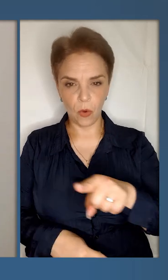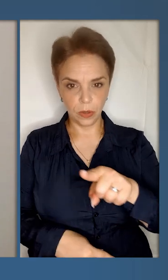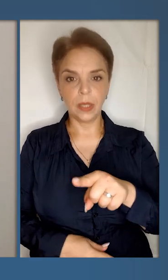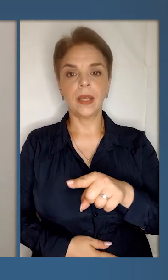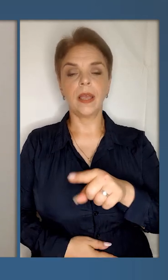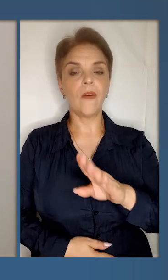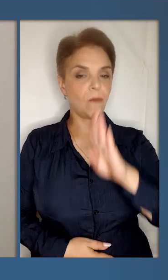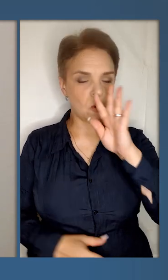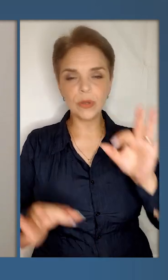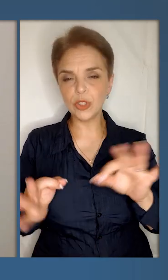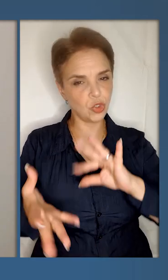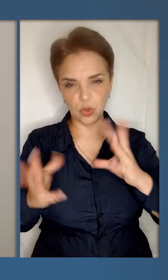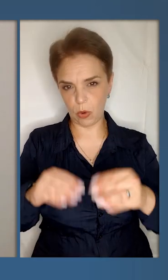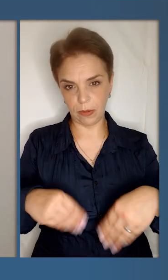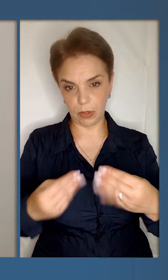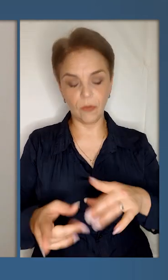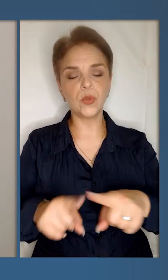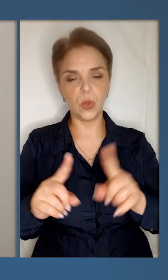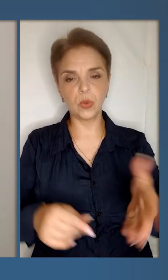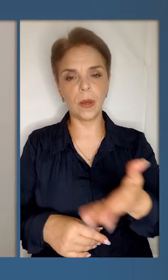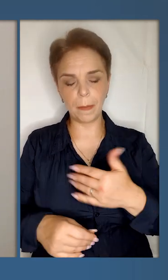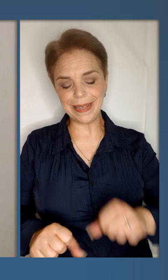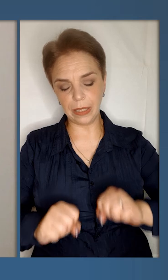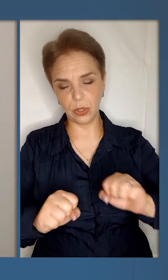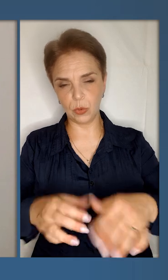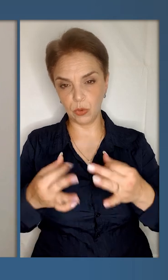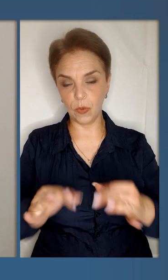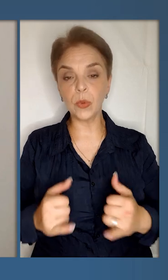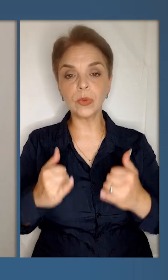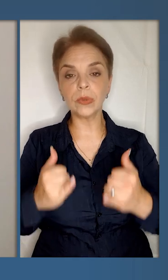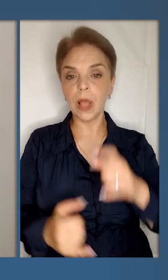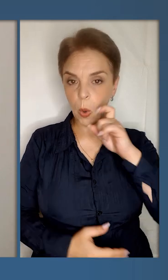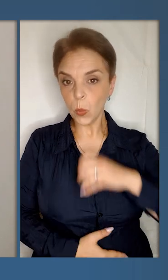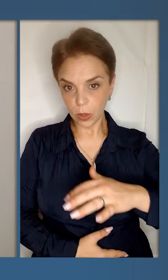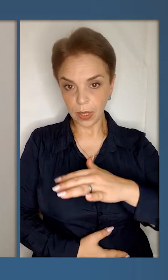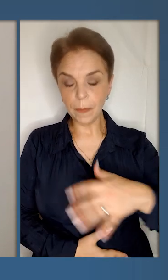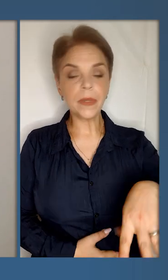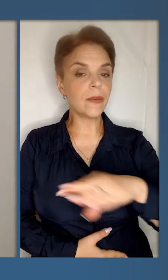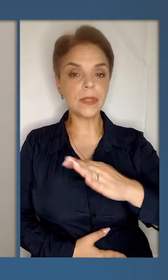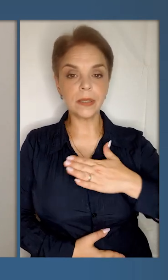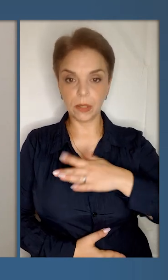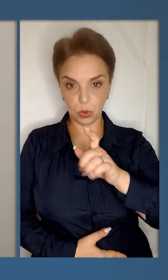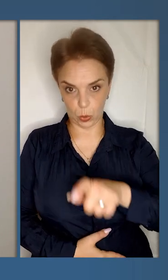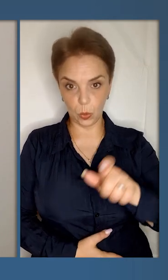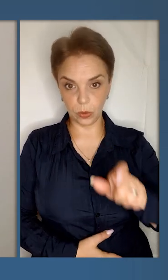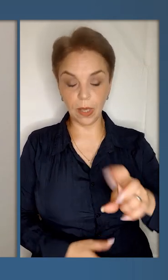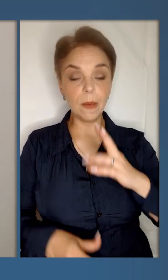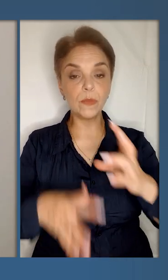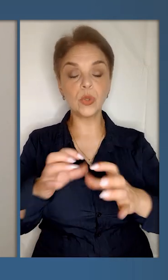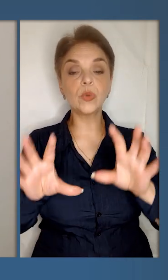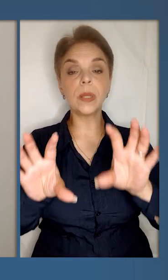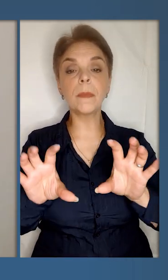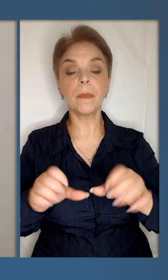ворогові нічого не дадуть. Все одно ми захистимо свободу для України, для всіх наших людей.